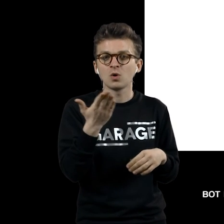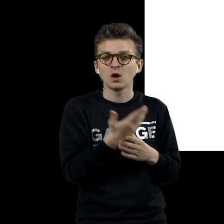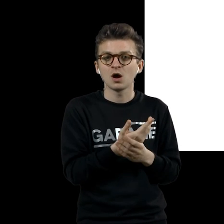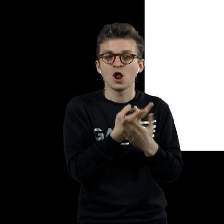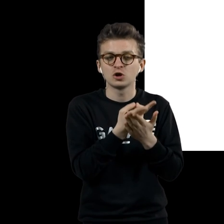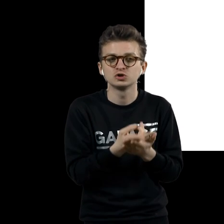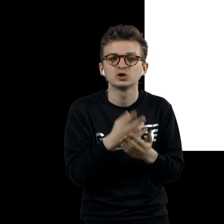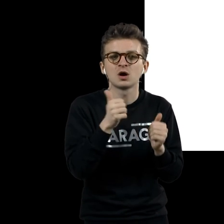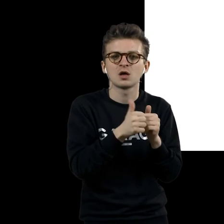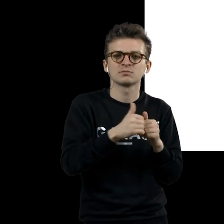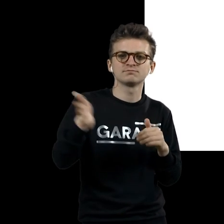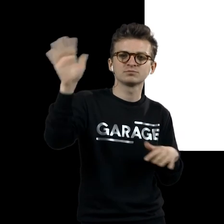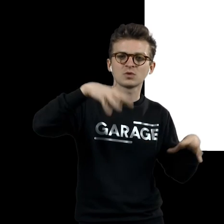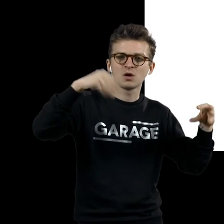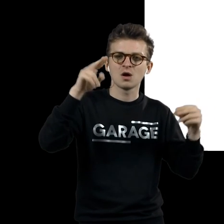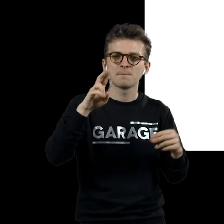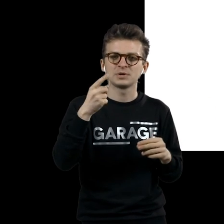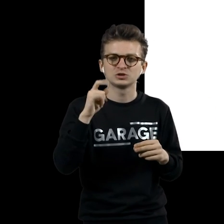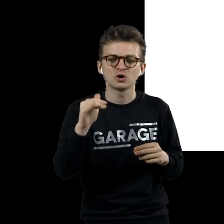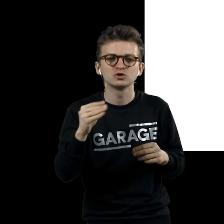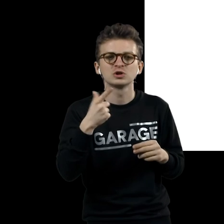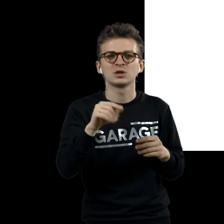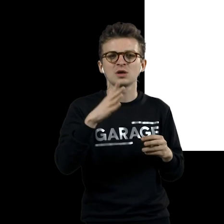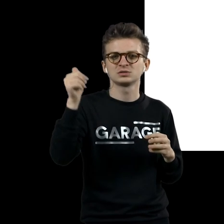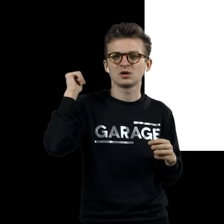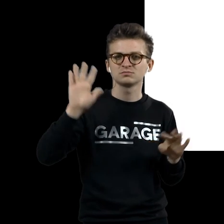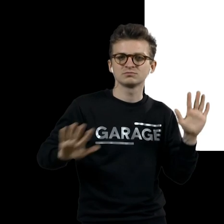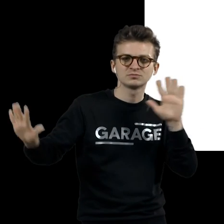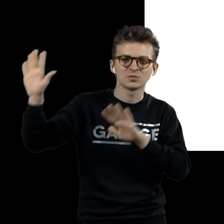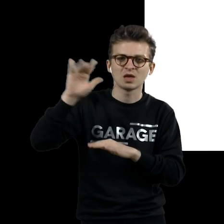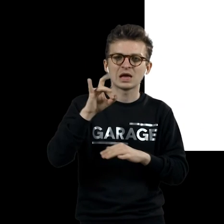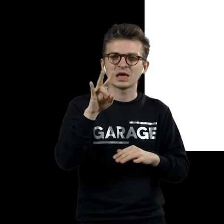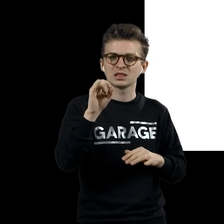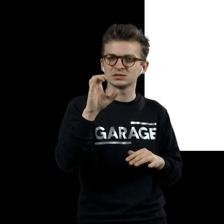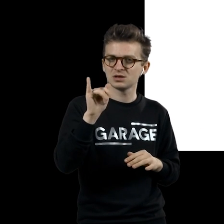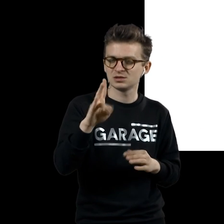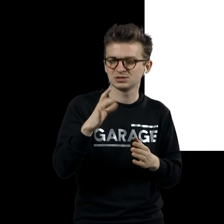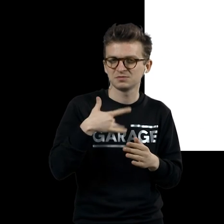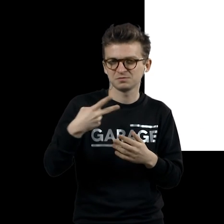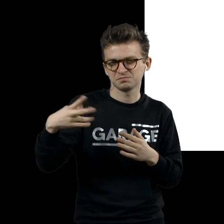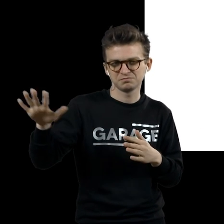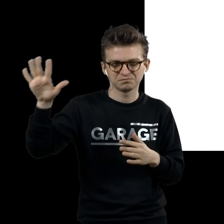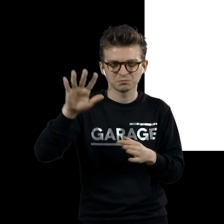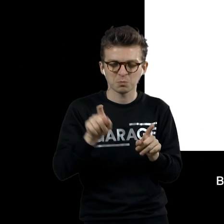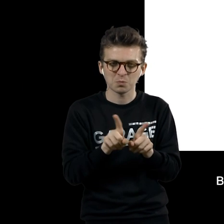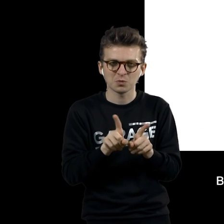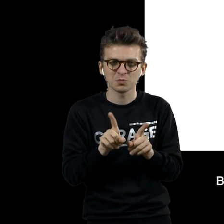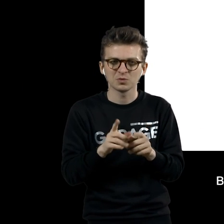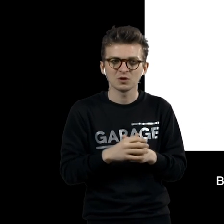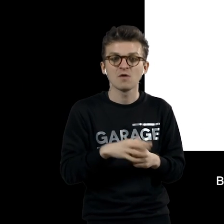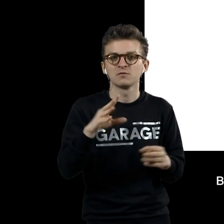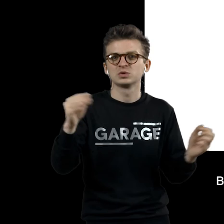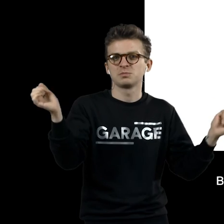пейзажа, напоминающего задний план полотен Ренессанса. Это задний план Джоконды. Все